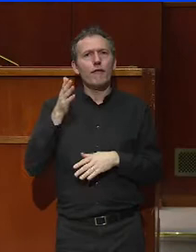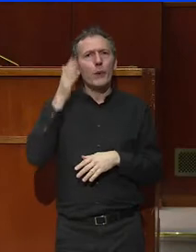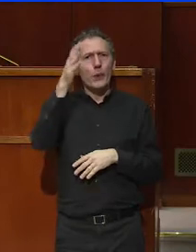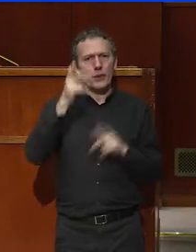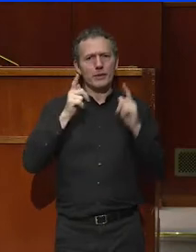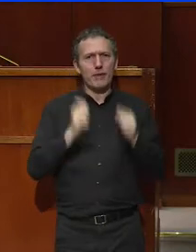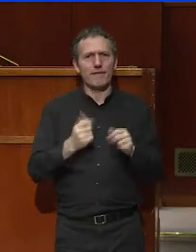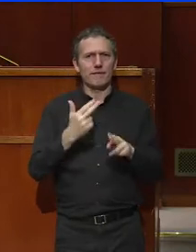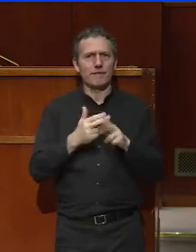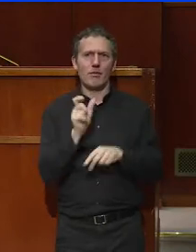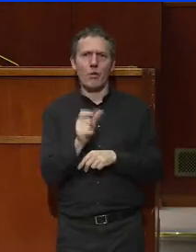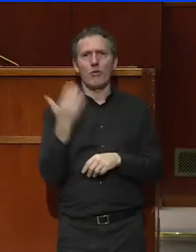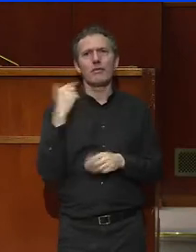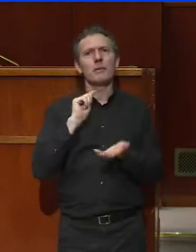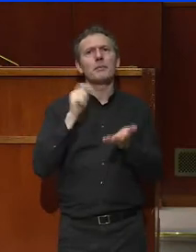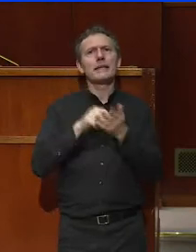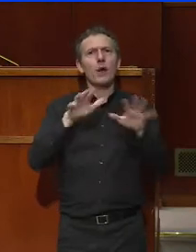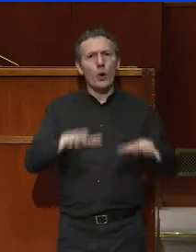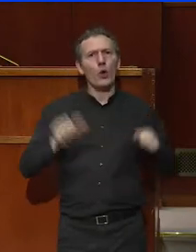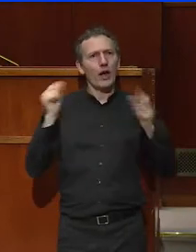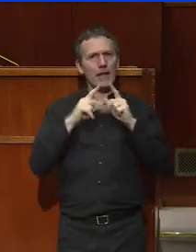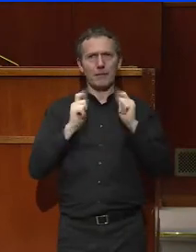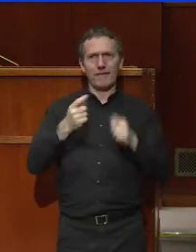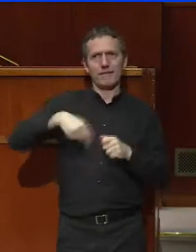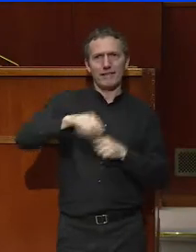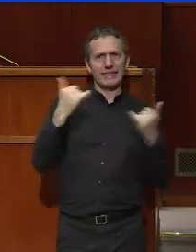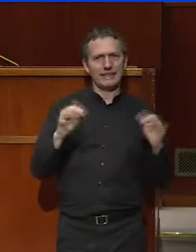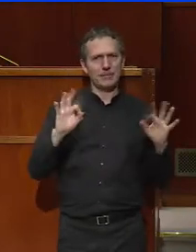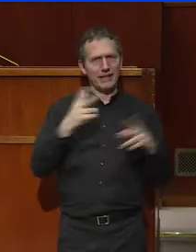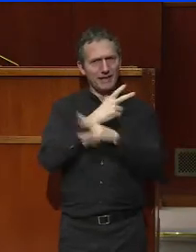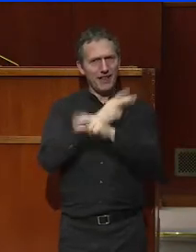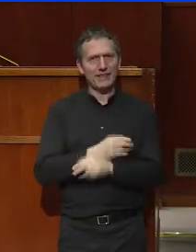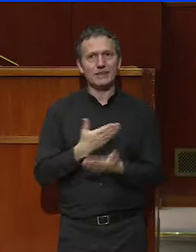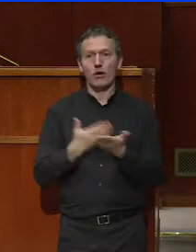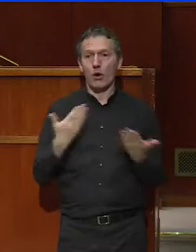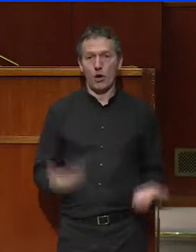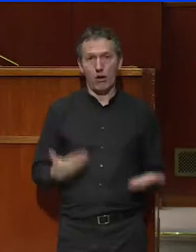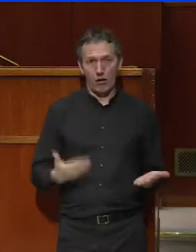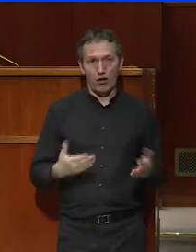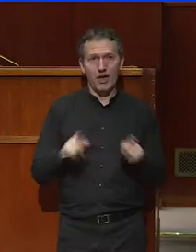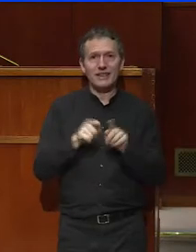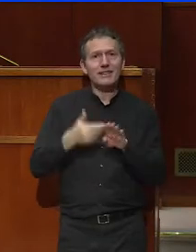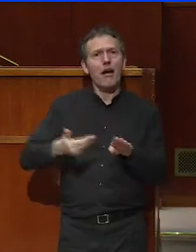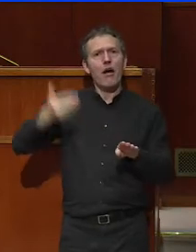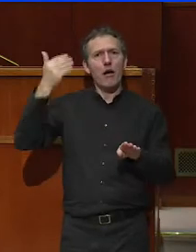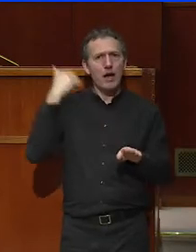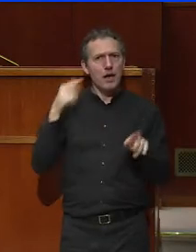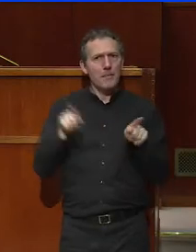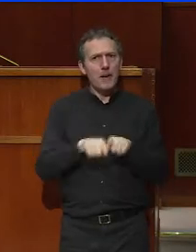de la République a employé devant le Congrès pour vous définir. Aujourd'hui, encore plus qu'hier, le gouvernement,